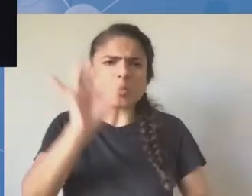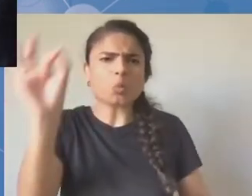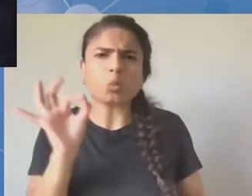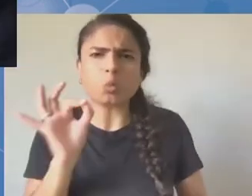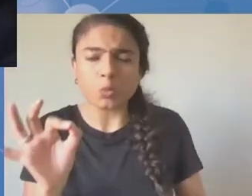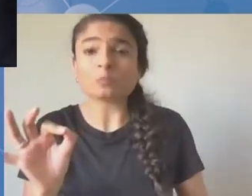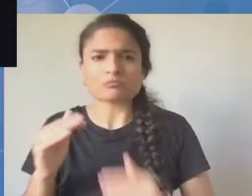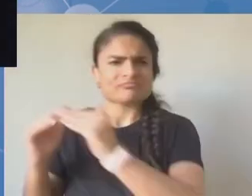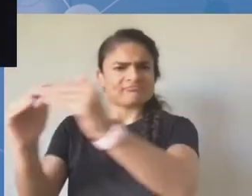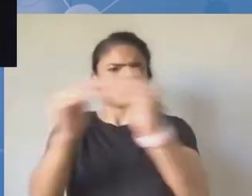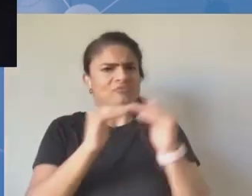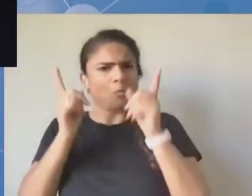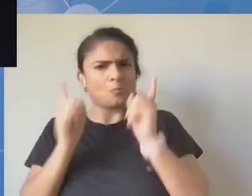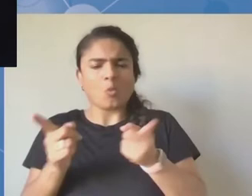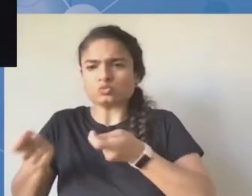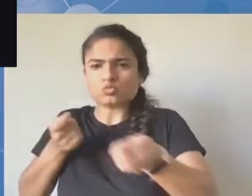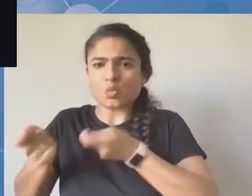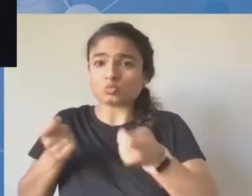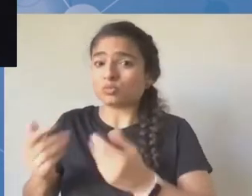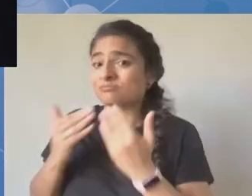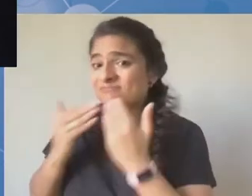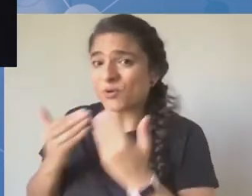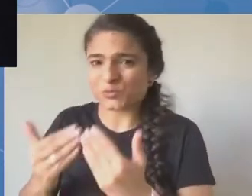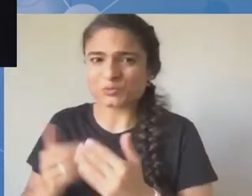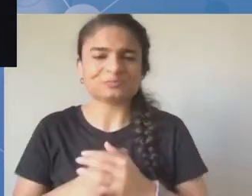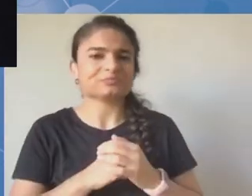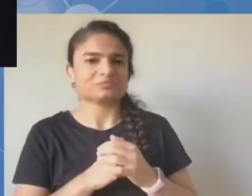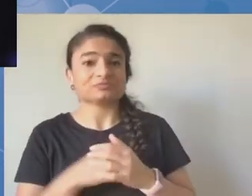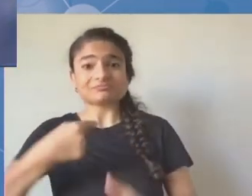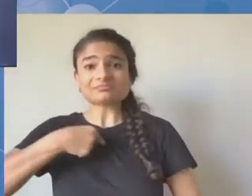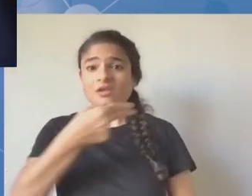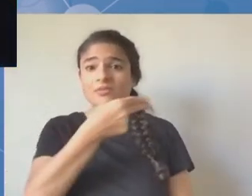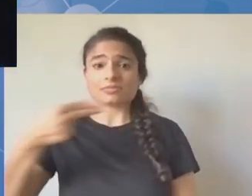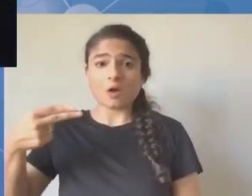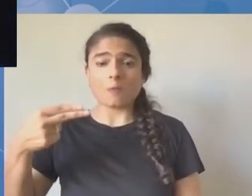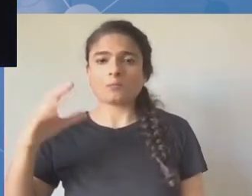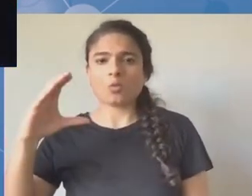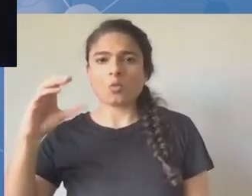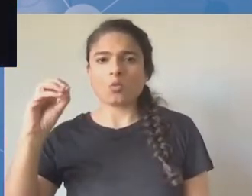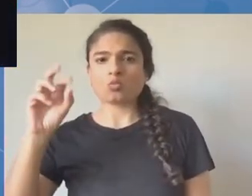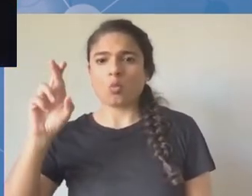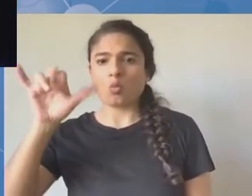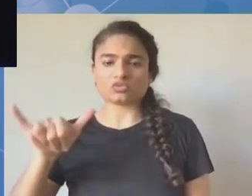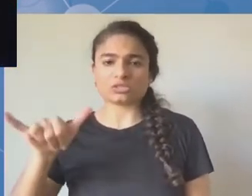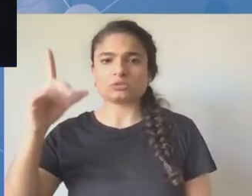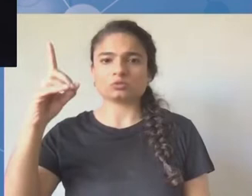się we własnym imieniu. Także reprezentuję organizację internet. Bardzo dziękuję za ten